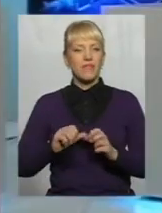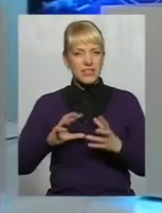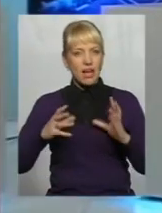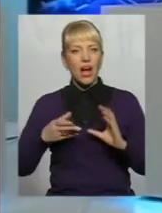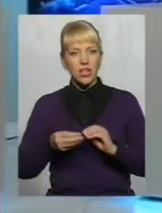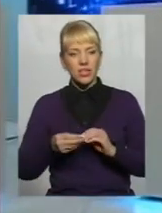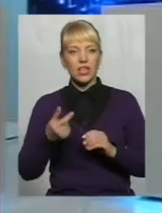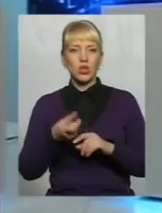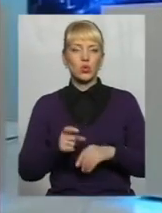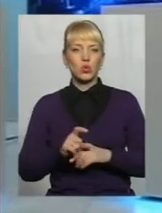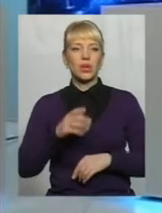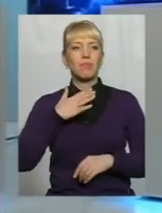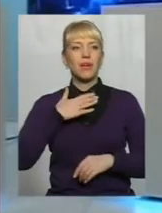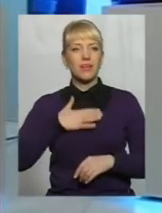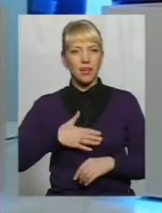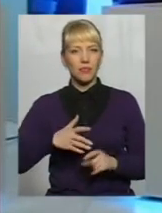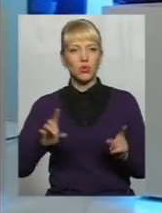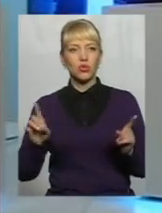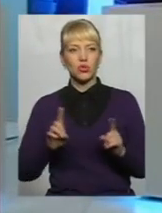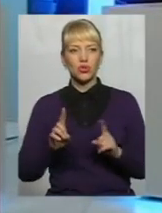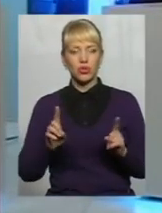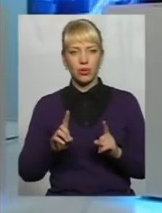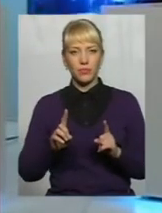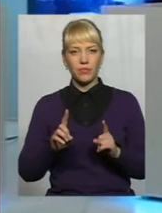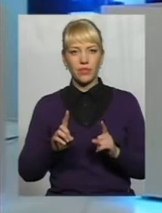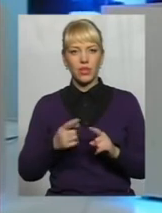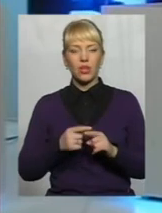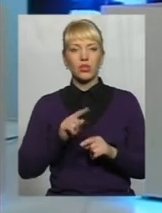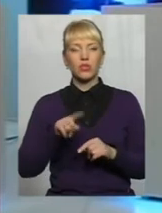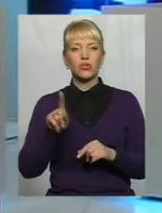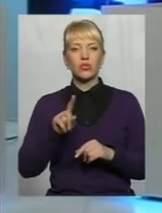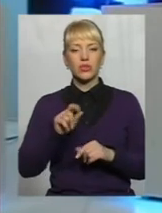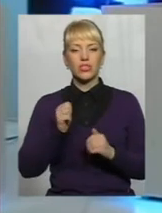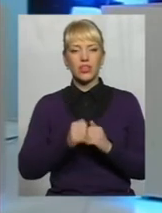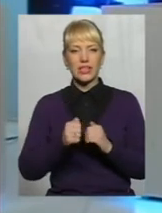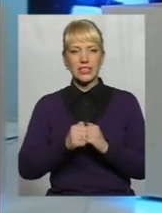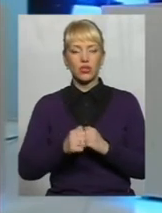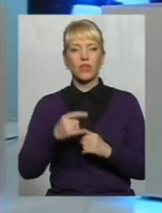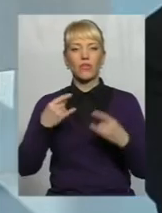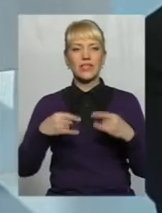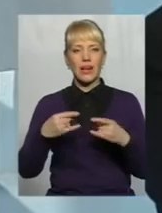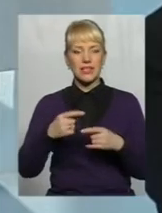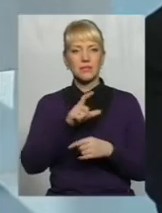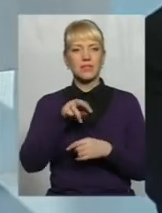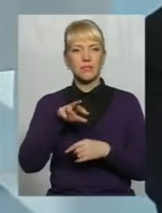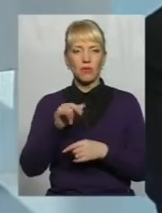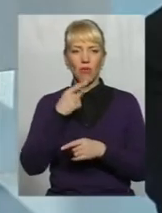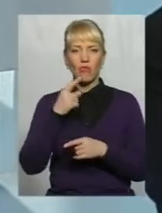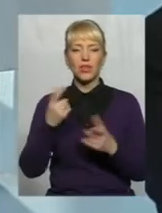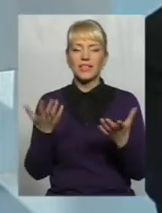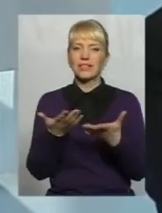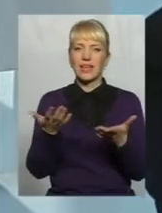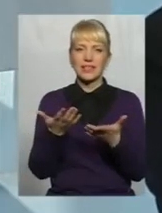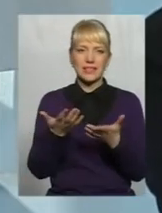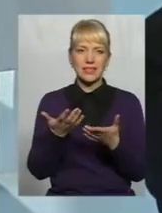що Ото, що часто в засобах масової інформації Якась